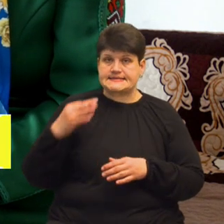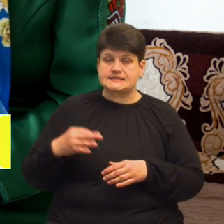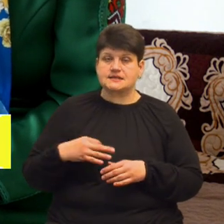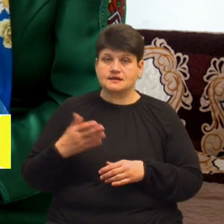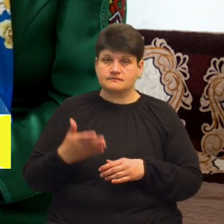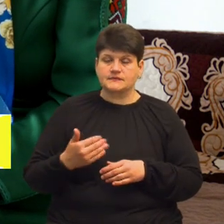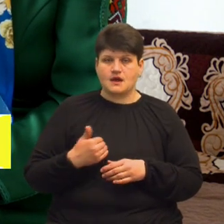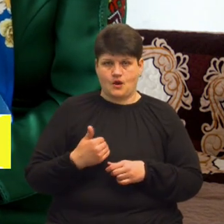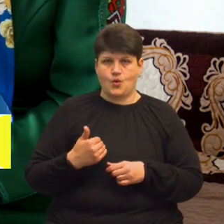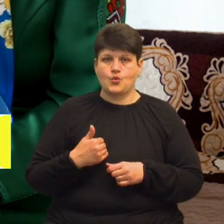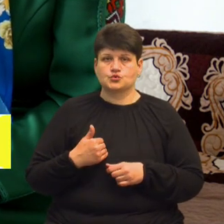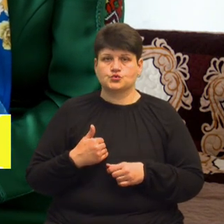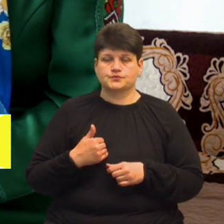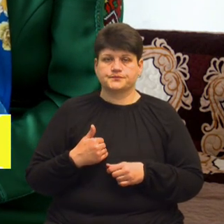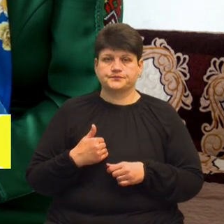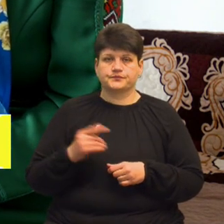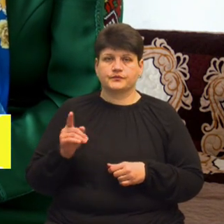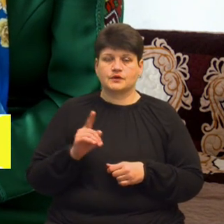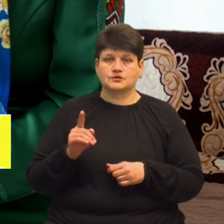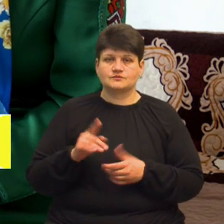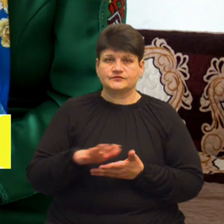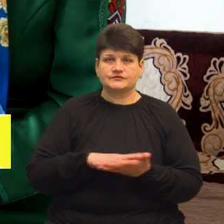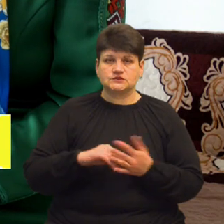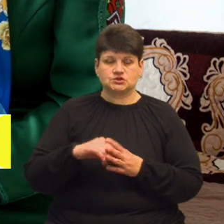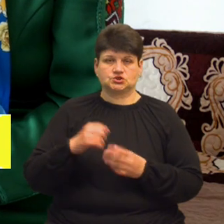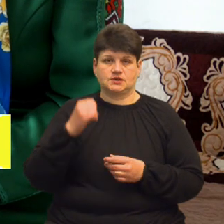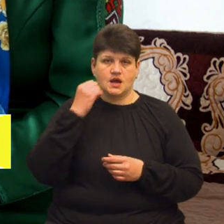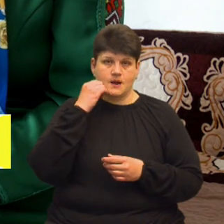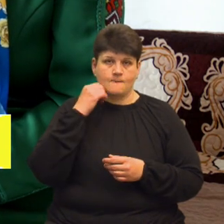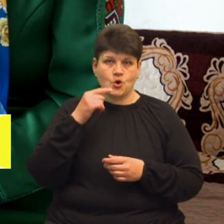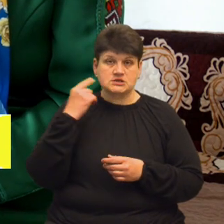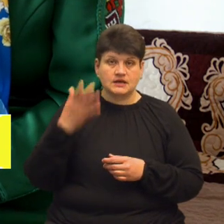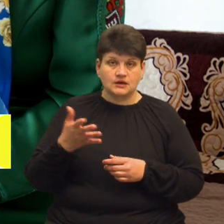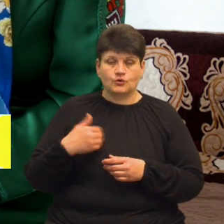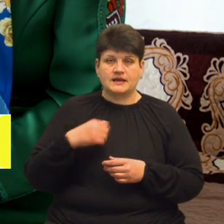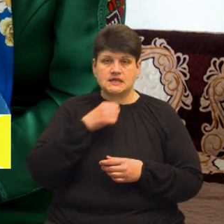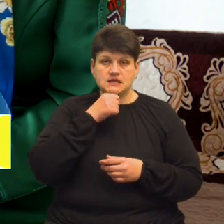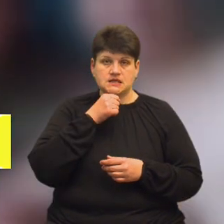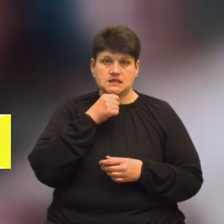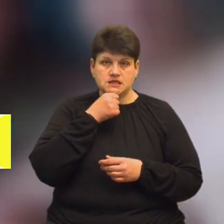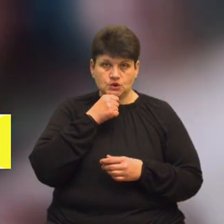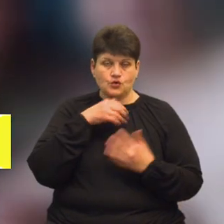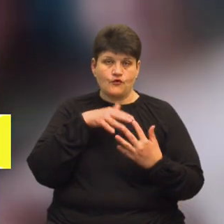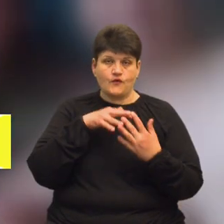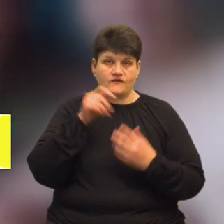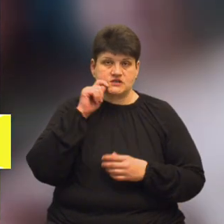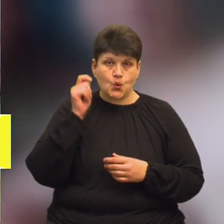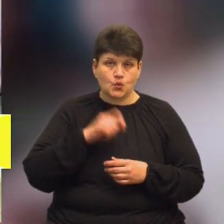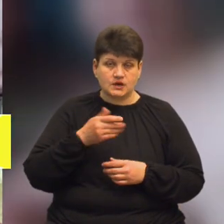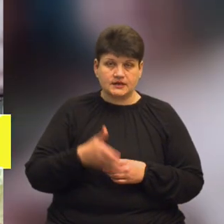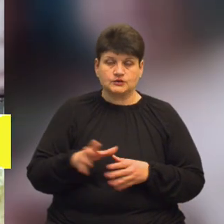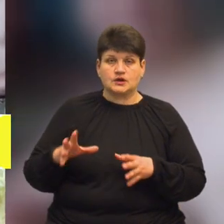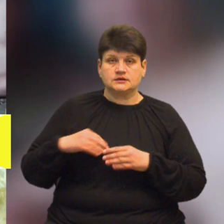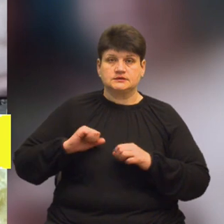я хочу, щоб винищити тих б***ів, бо в мене дідо воював за Україну. Разом з бойовими